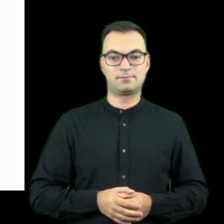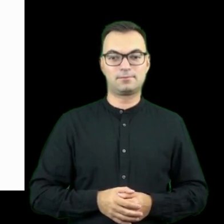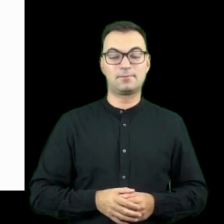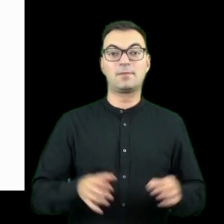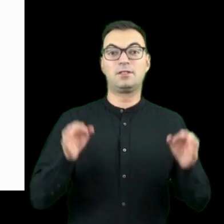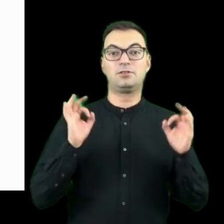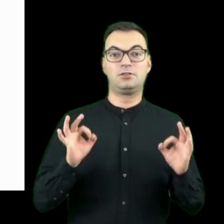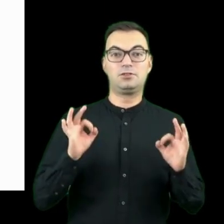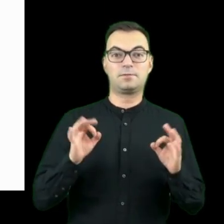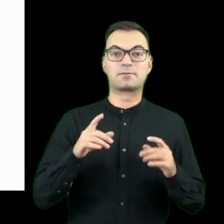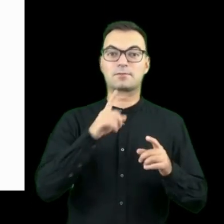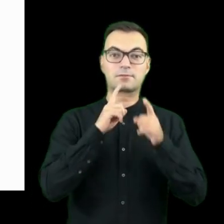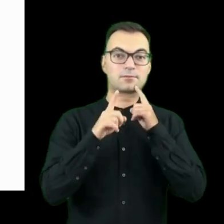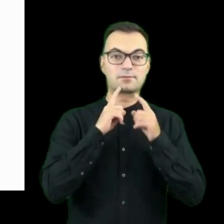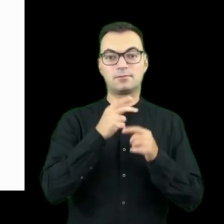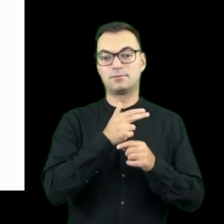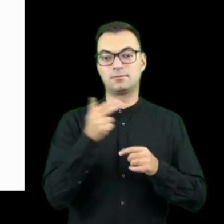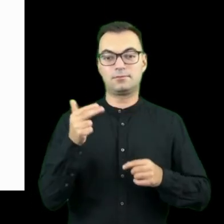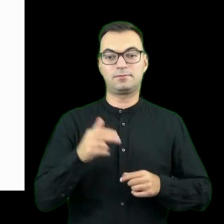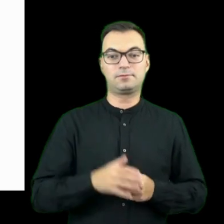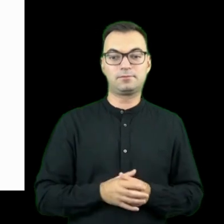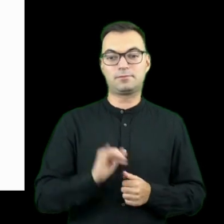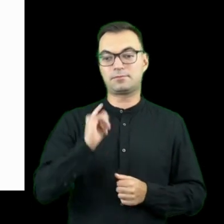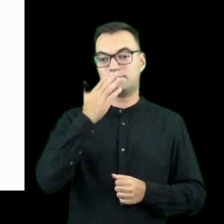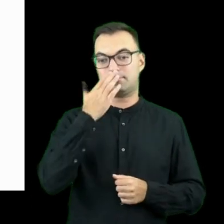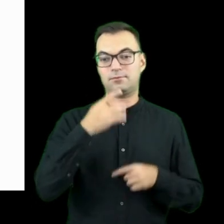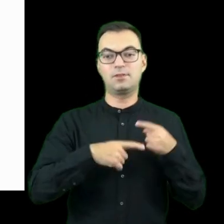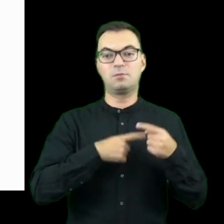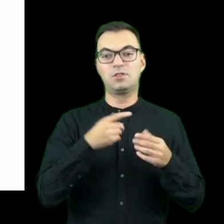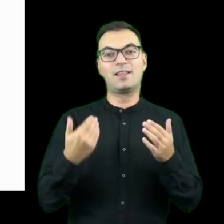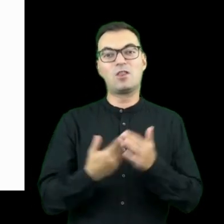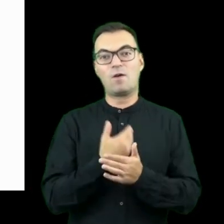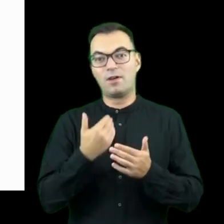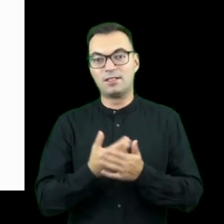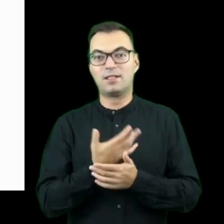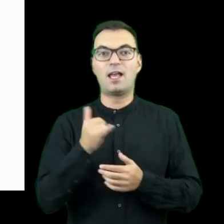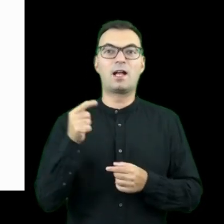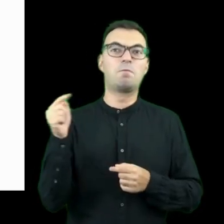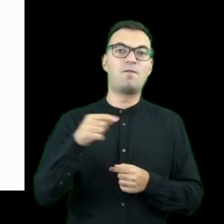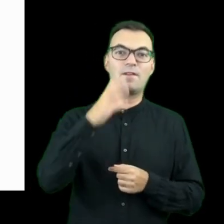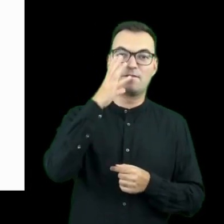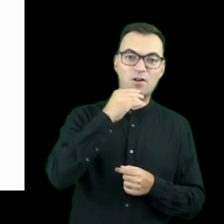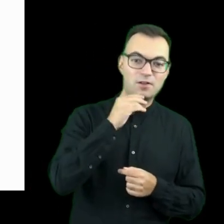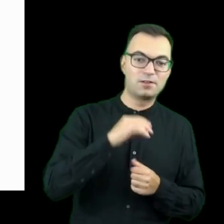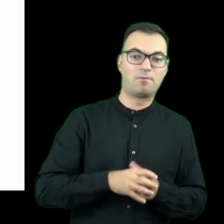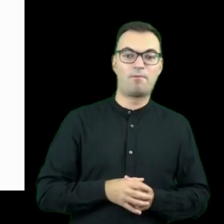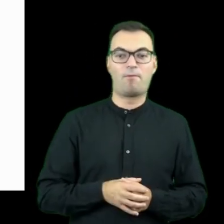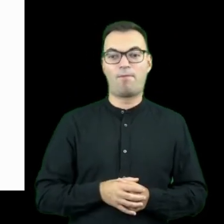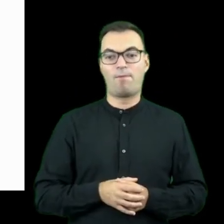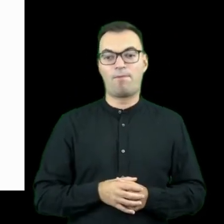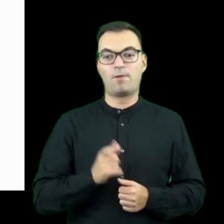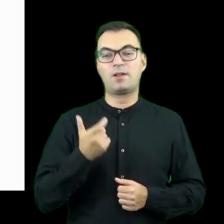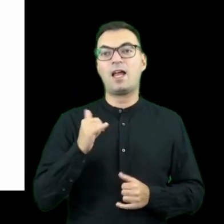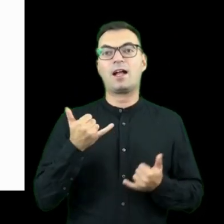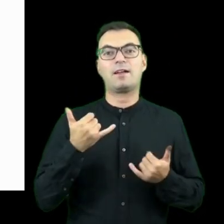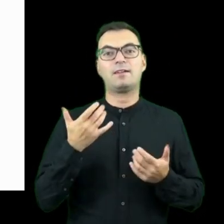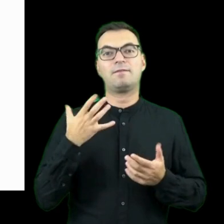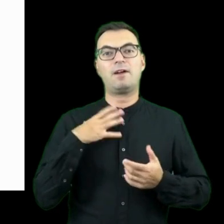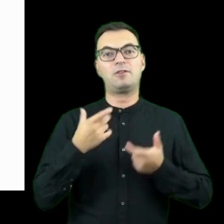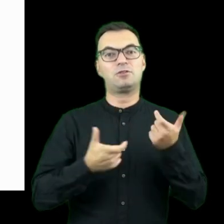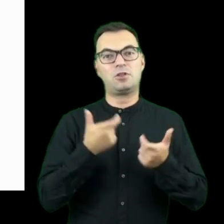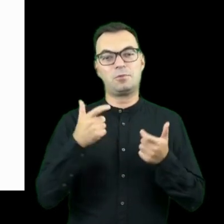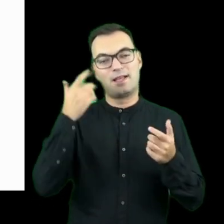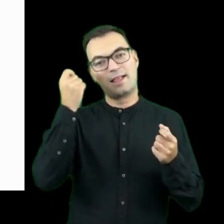Będziemy dzisiaj mówić, trochę powiemy o tym, jak wygląda proces innowacji, jak powinien wyglądać i jak warto się zabrać w ogóle do budowania